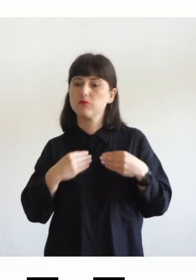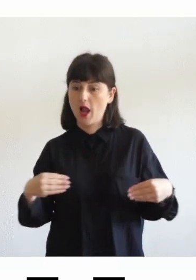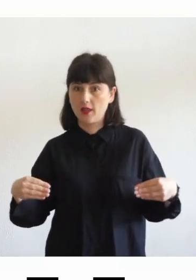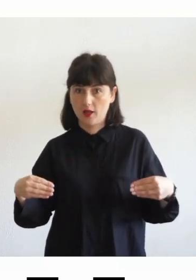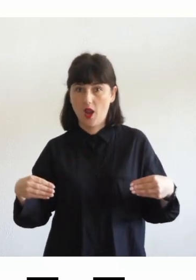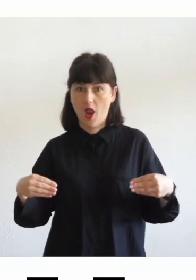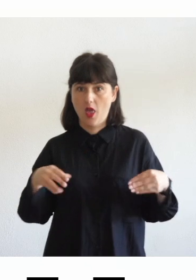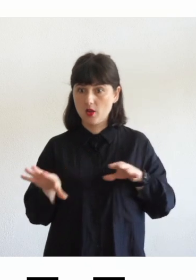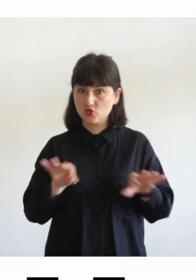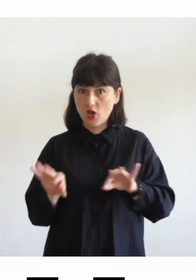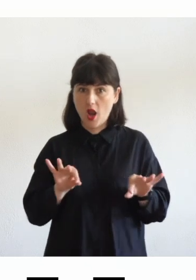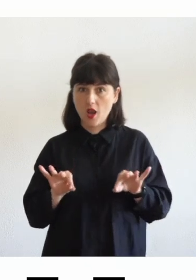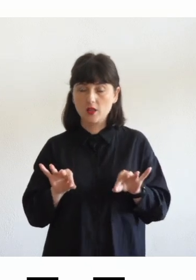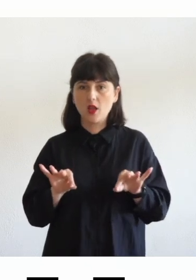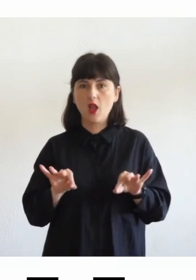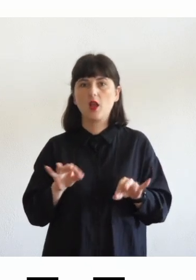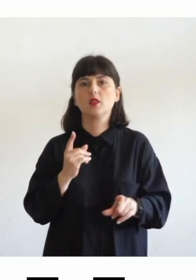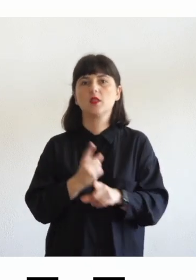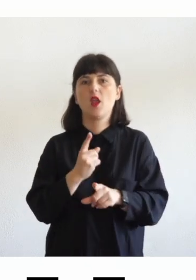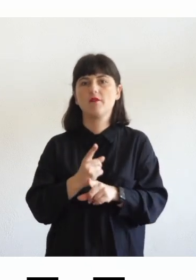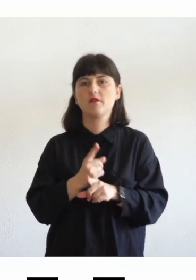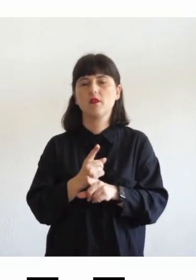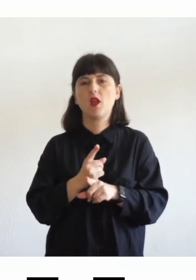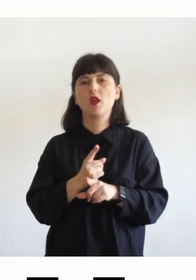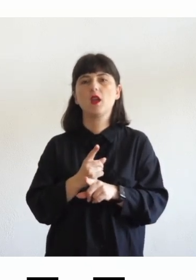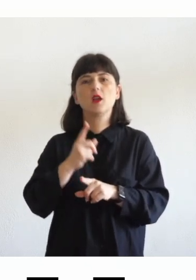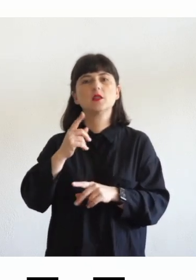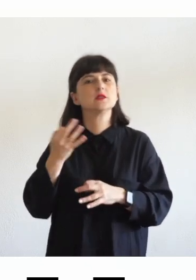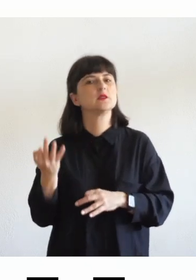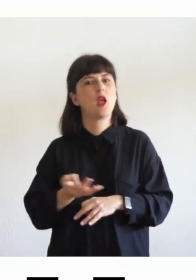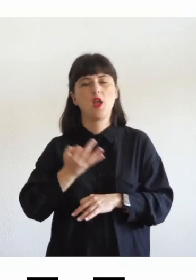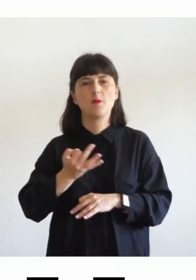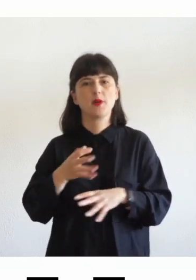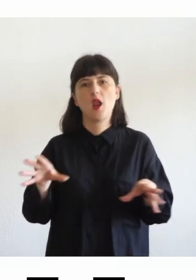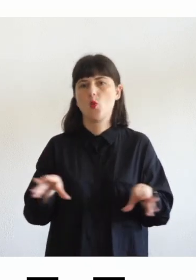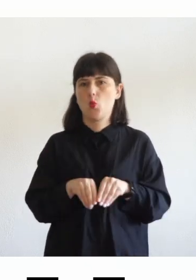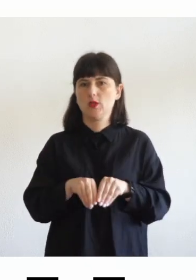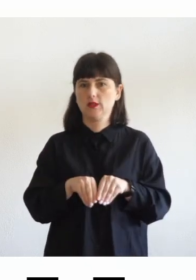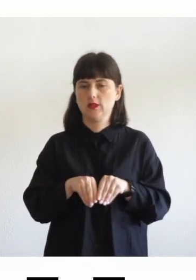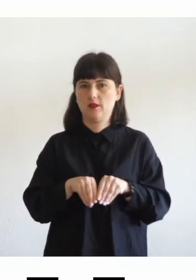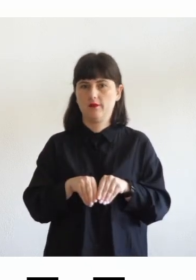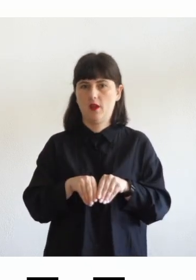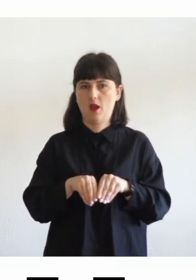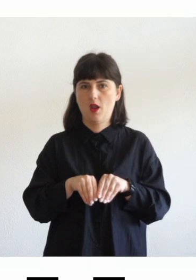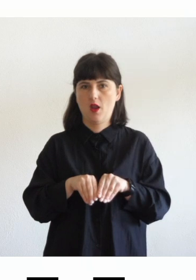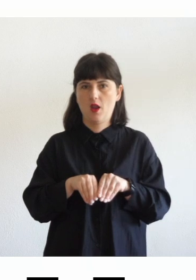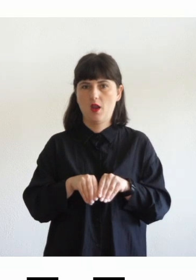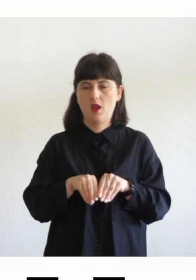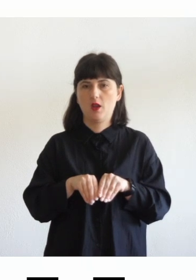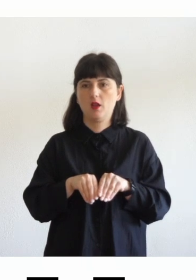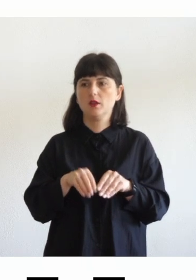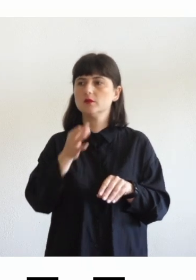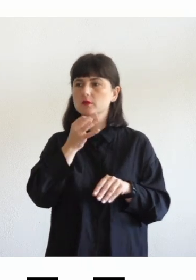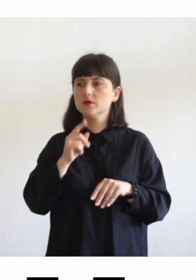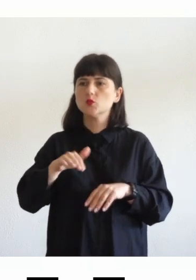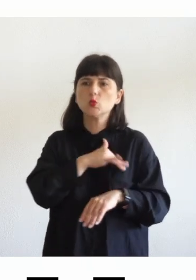debbano essere fatte in ottica inclusiva quindi debbano essere in grado di raggiungere tutti i